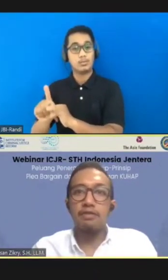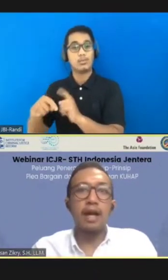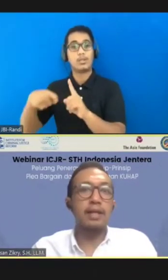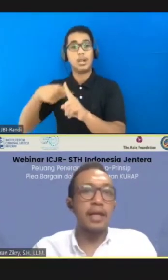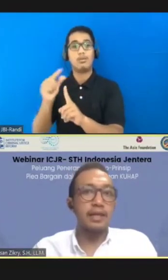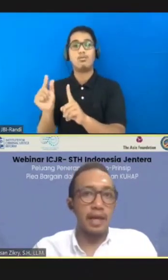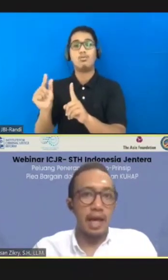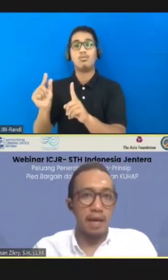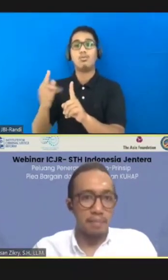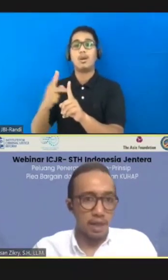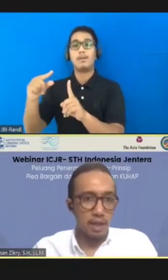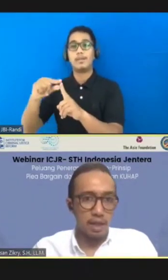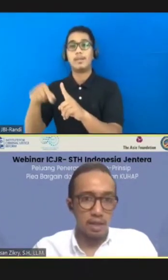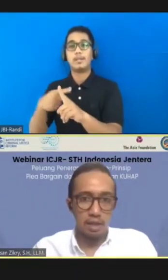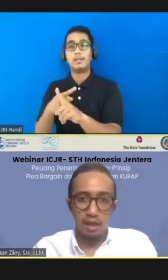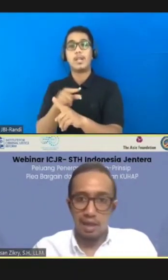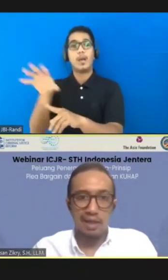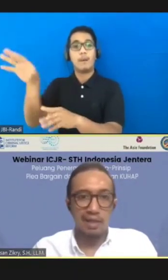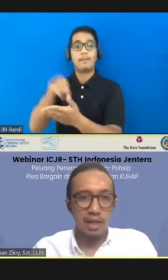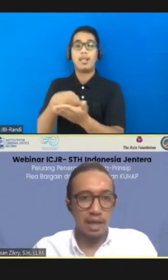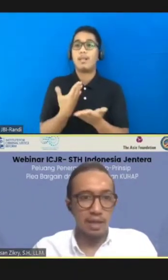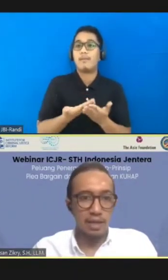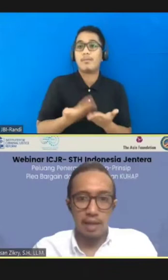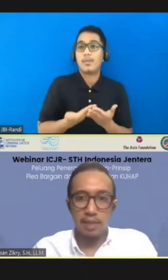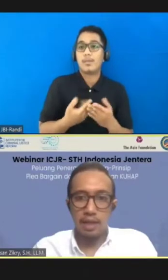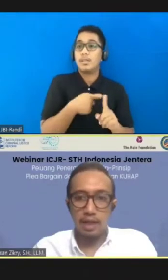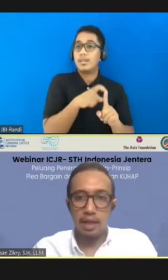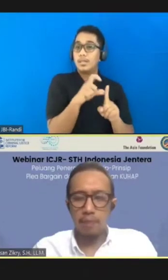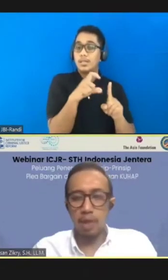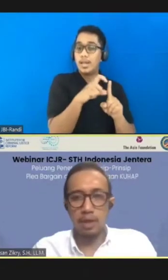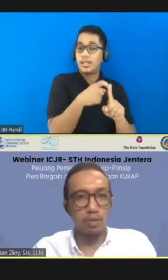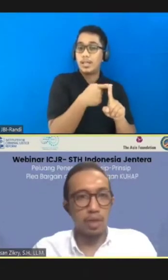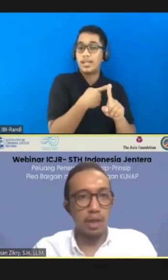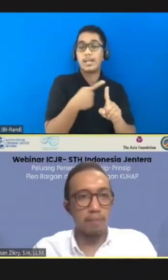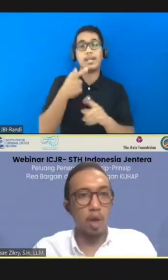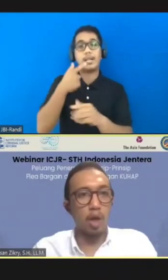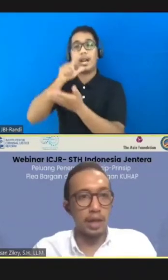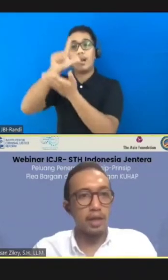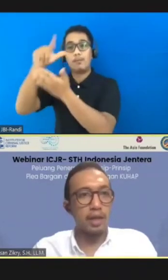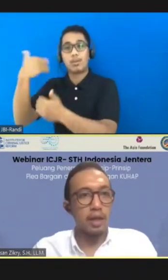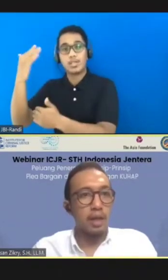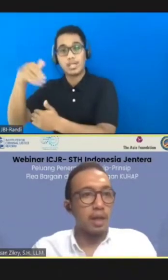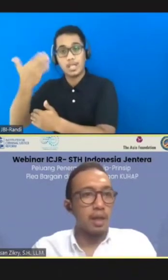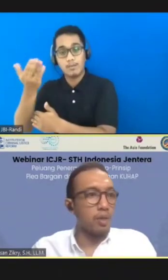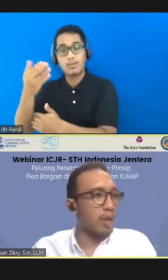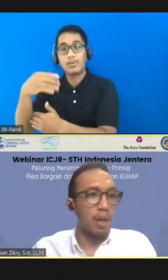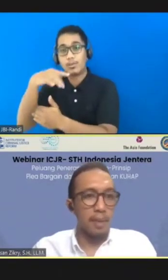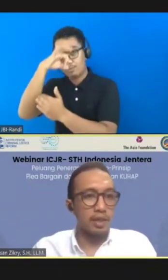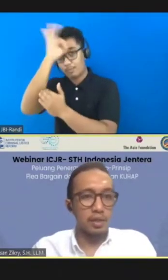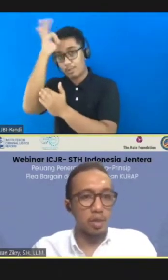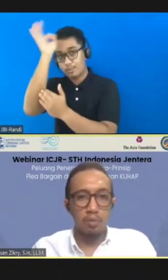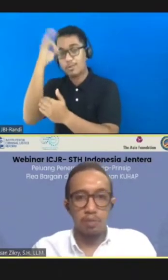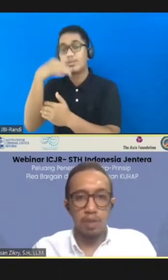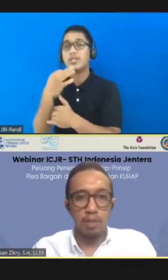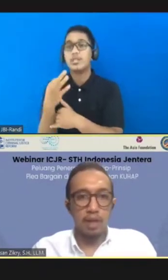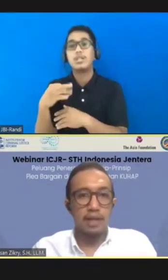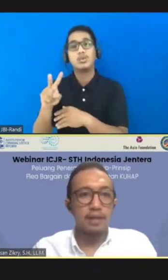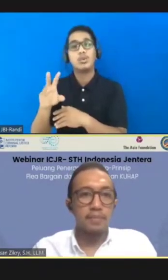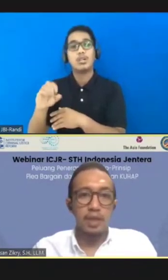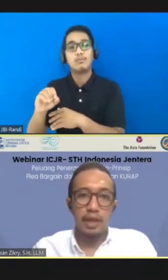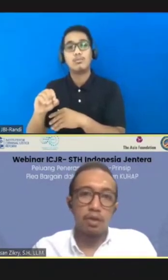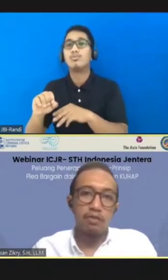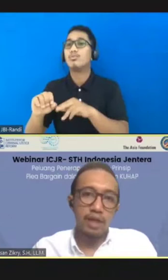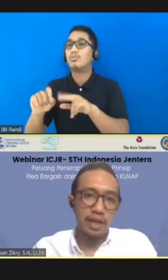fakta yang saya ambil, data-data yang saya ambil dari laporan tahunan Polri, 2018 atau 2019,